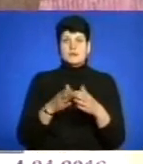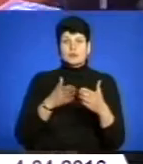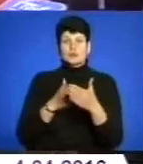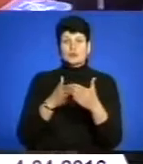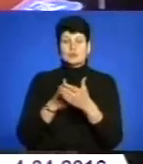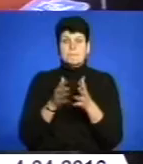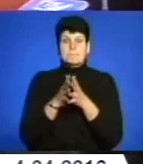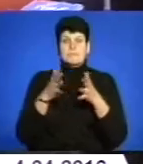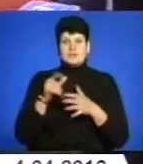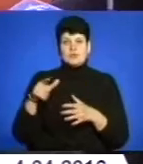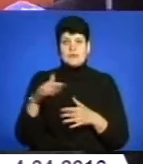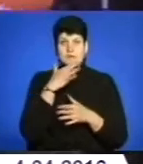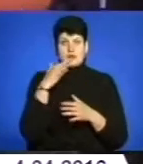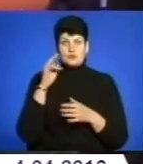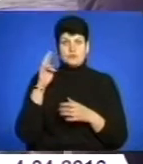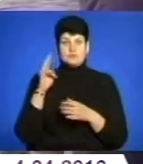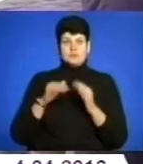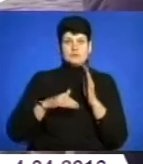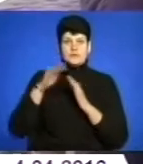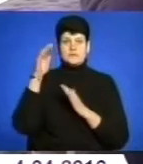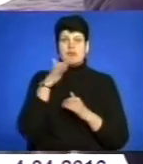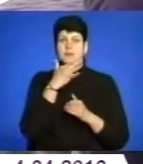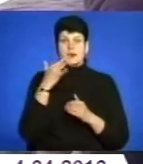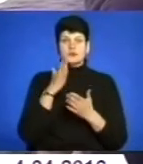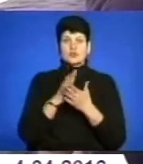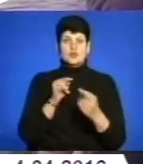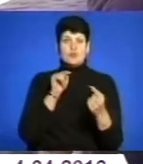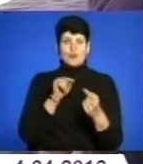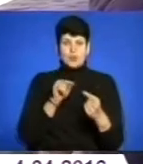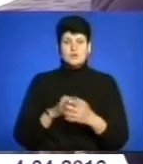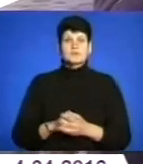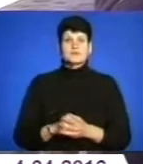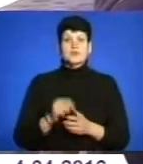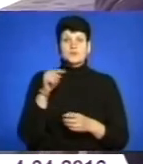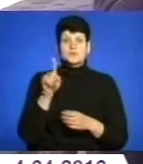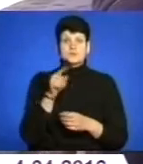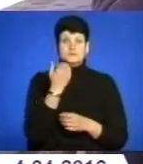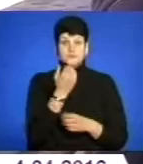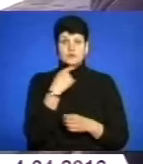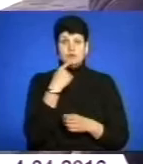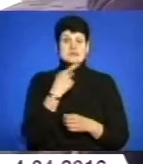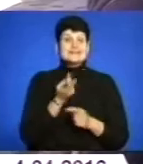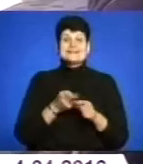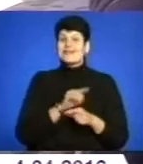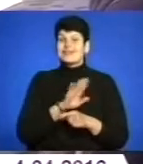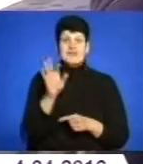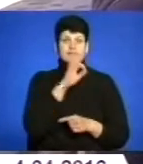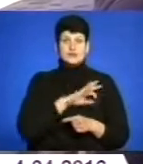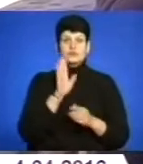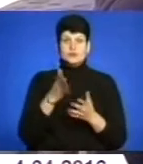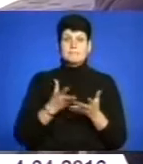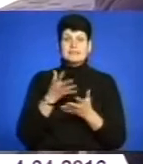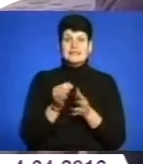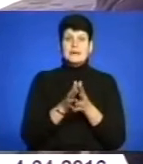більшість мешканців багатоповерхівки. Багато є такі, проти. Тому що вони кажуть, що це невигідно, що ми будемо платити